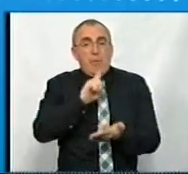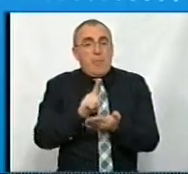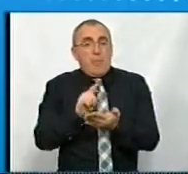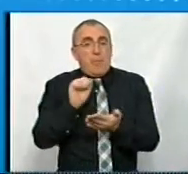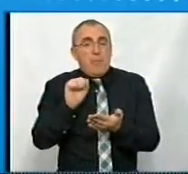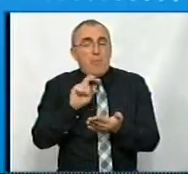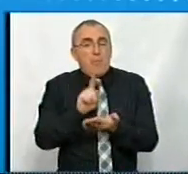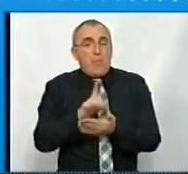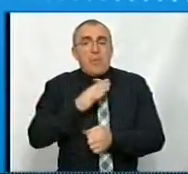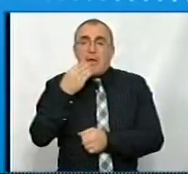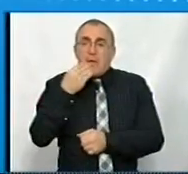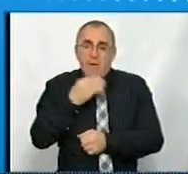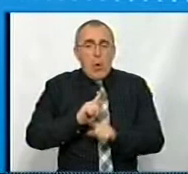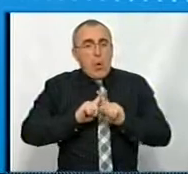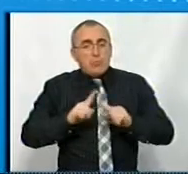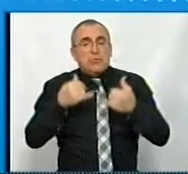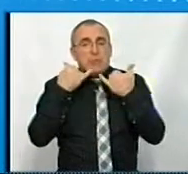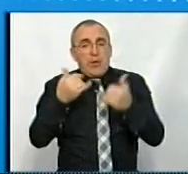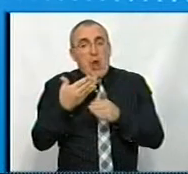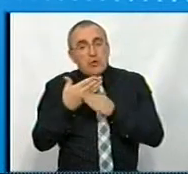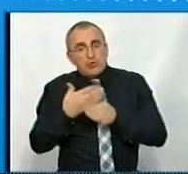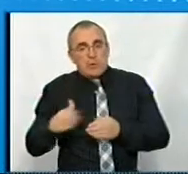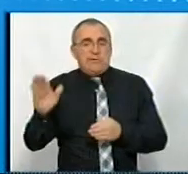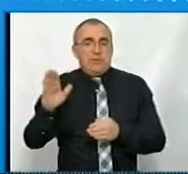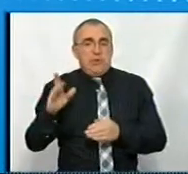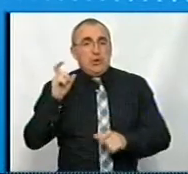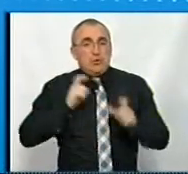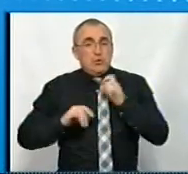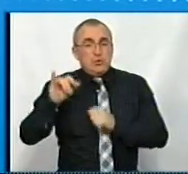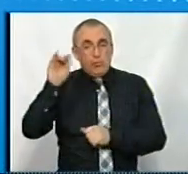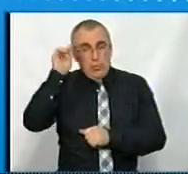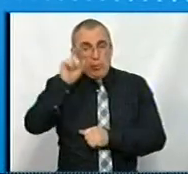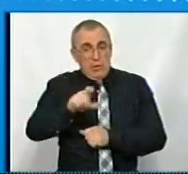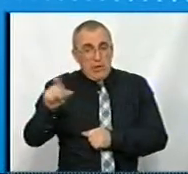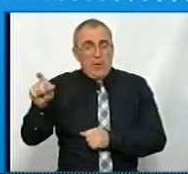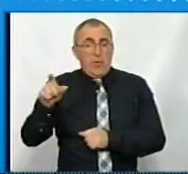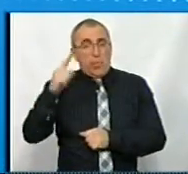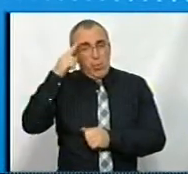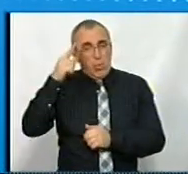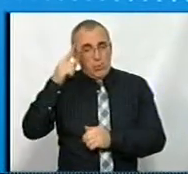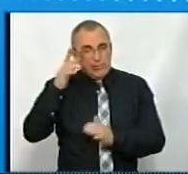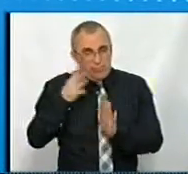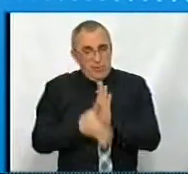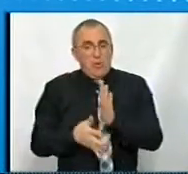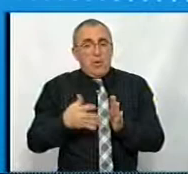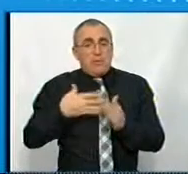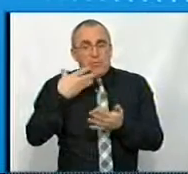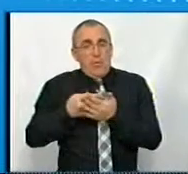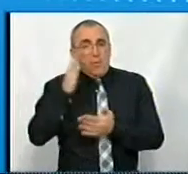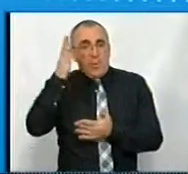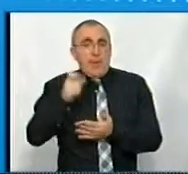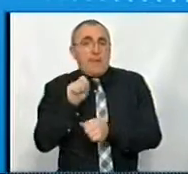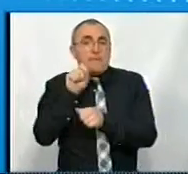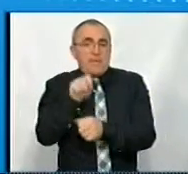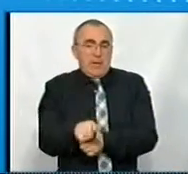ефективною, особливо для частини студентів, які усвідомлюють своє майбутнє призначення.